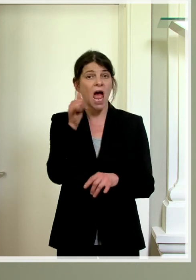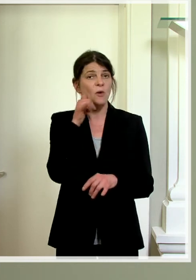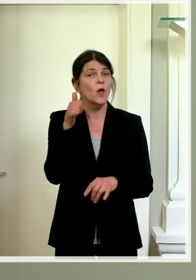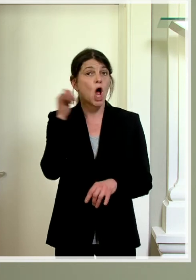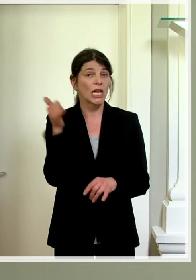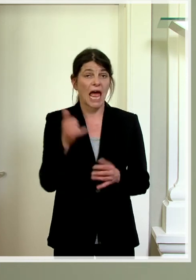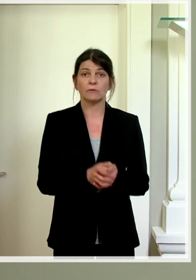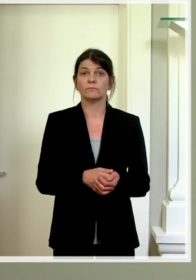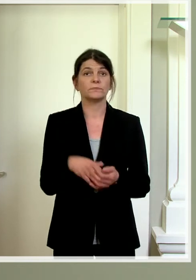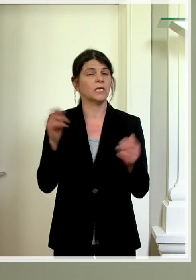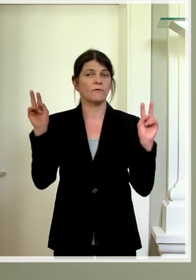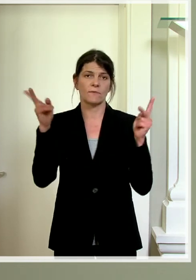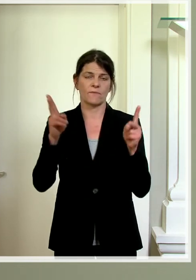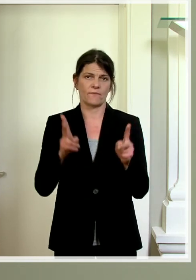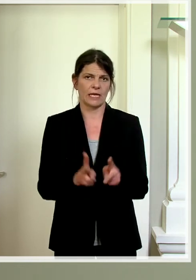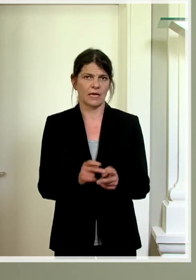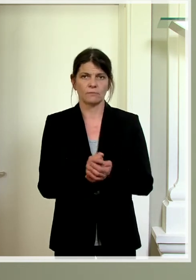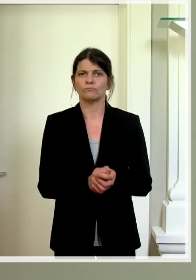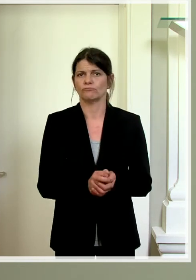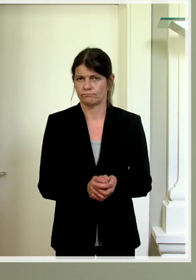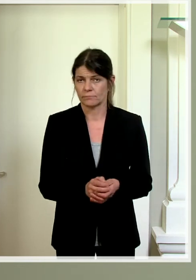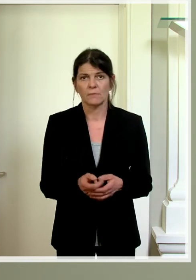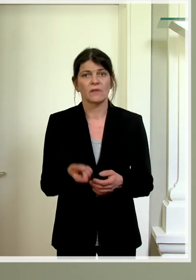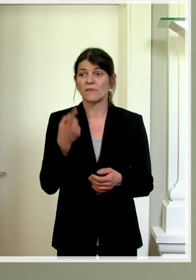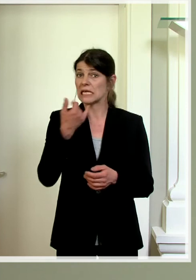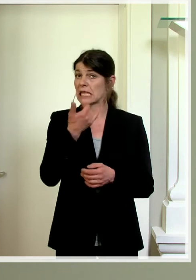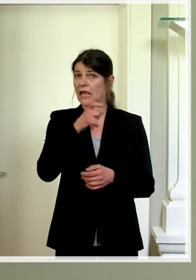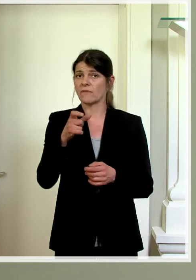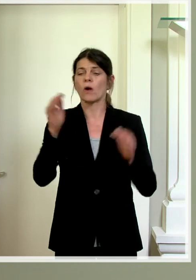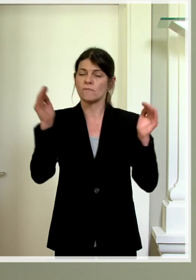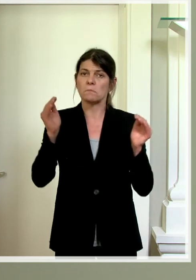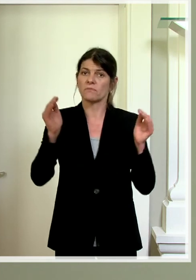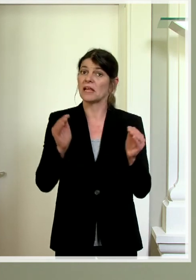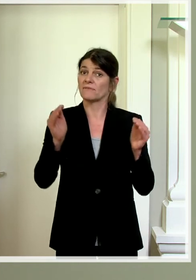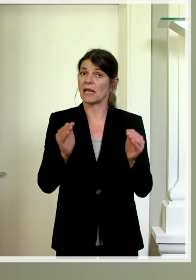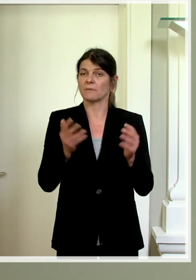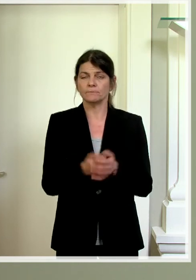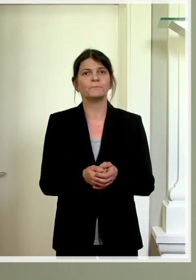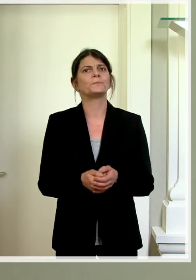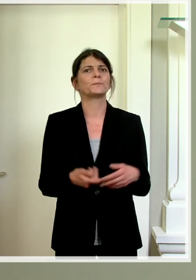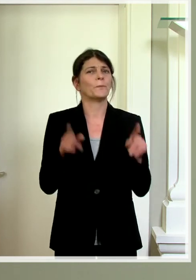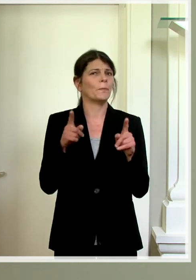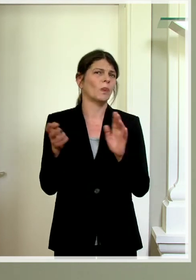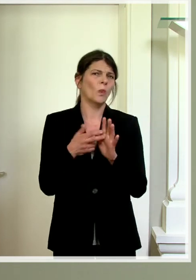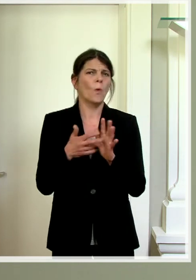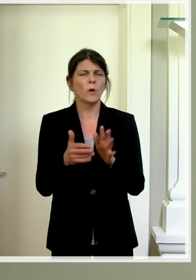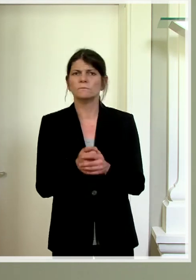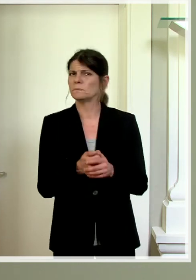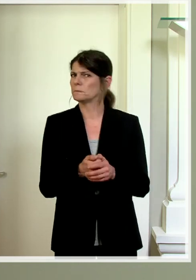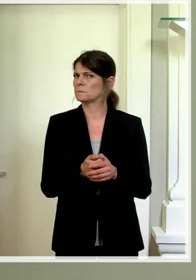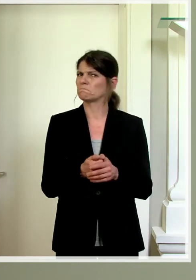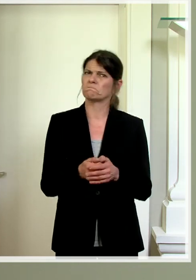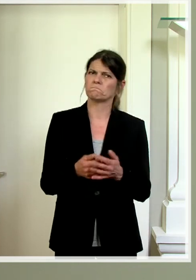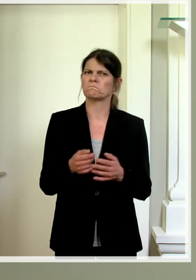bei der Hotline sind zurückgegangen. Sie gehen fast wöchentlich nochmals etwas zurück. Es sind noch vielleicht